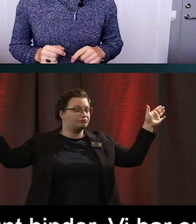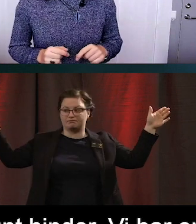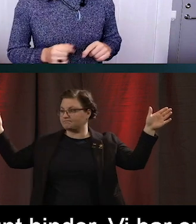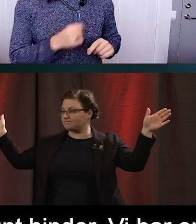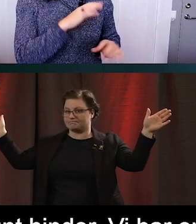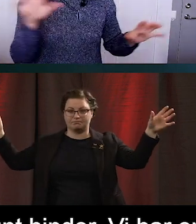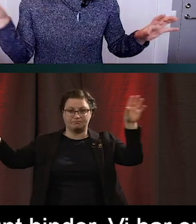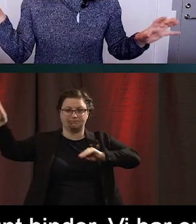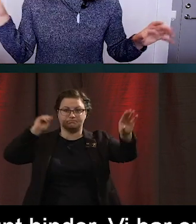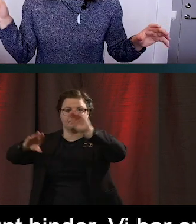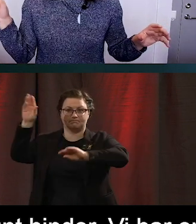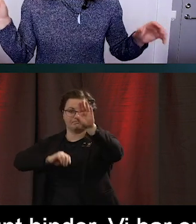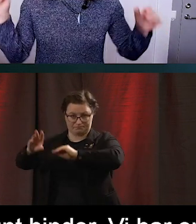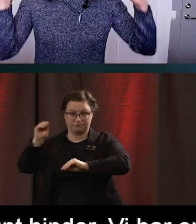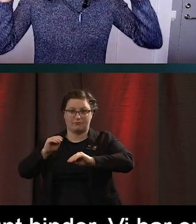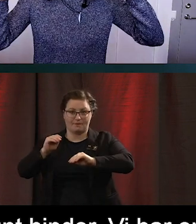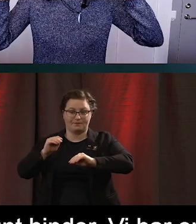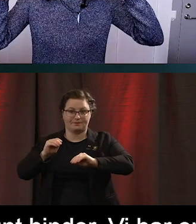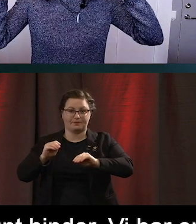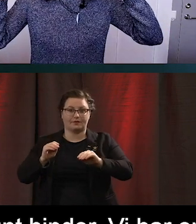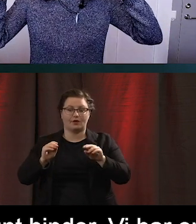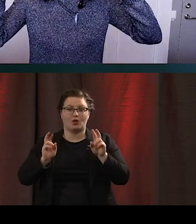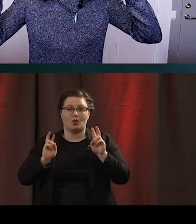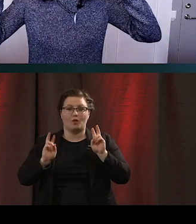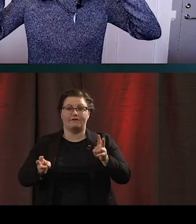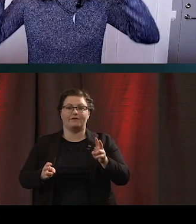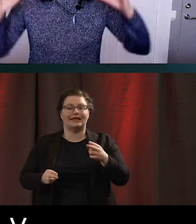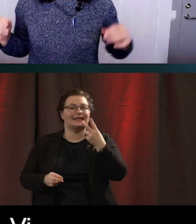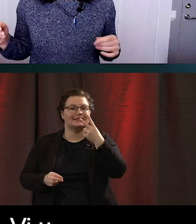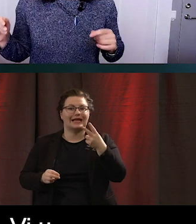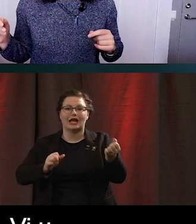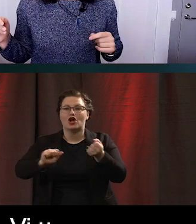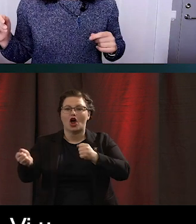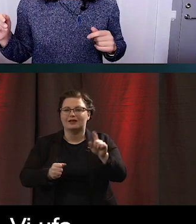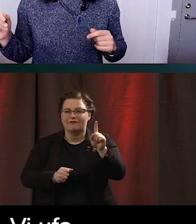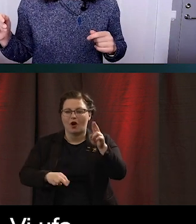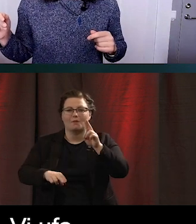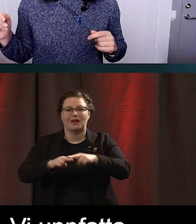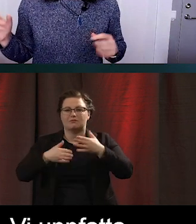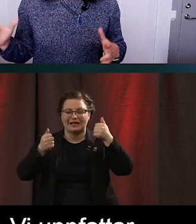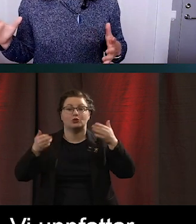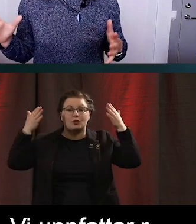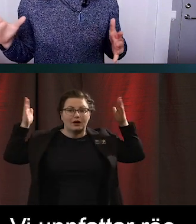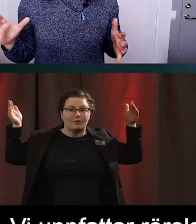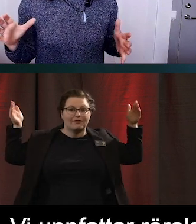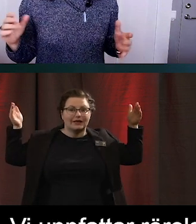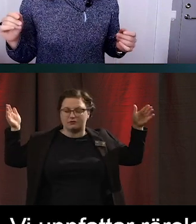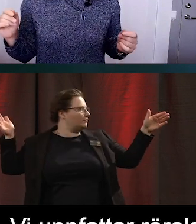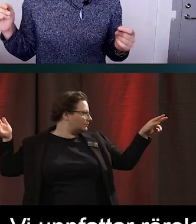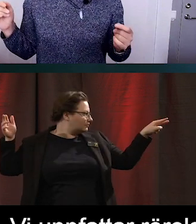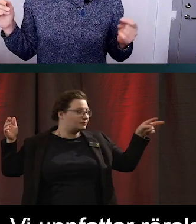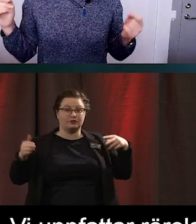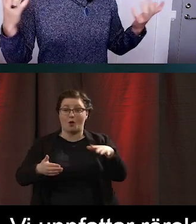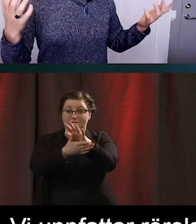av intryck från alla håll. Och vi uppfattar rörelser bäst i vårt periferis seende. Vi letar efter färg i